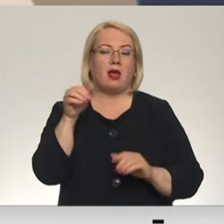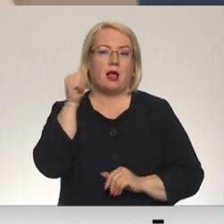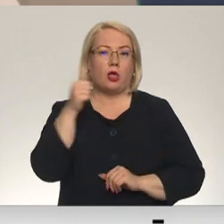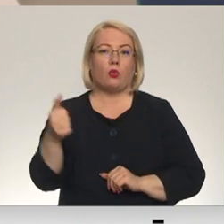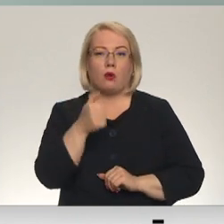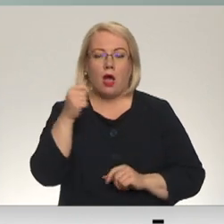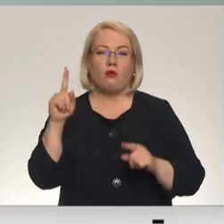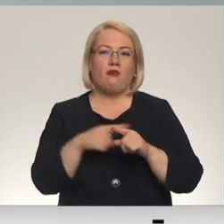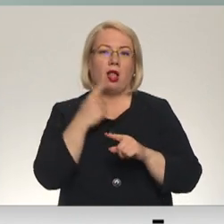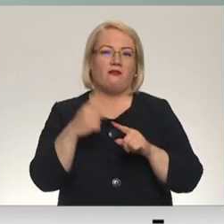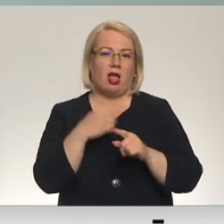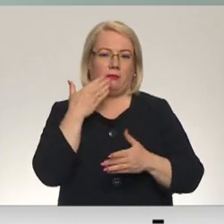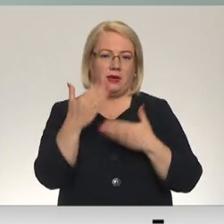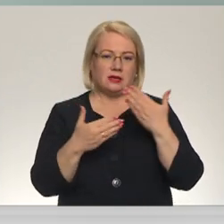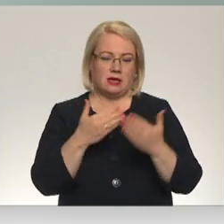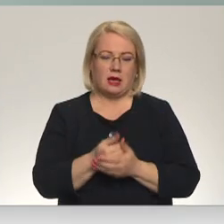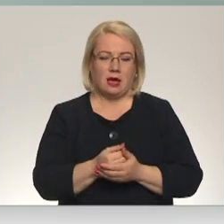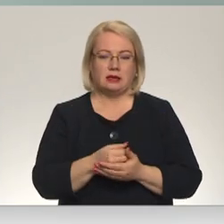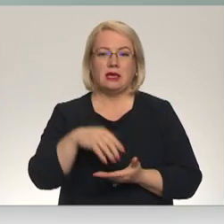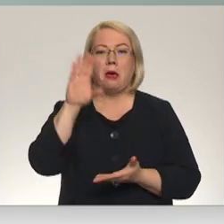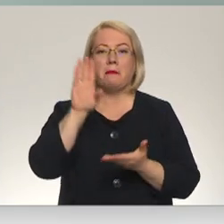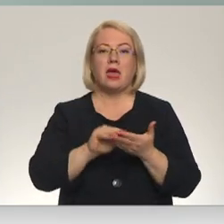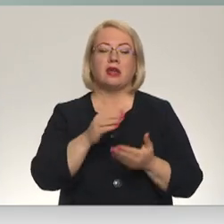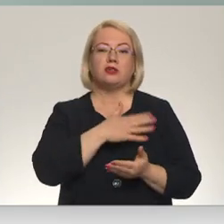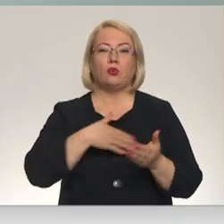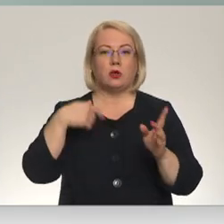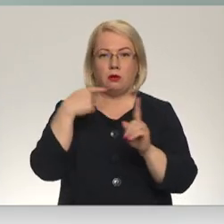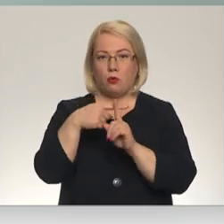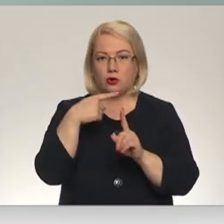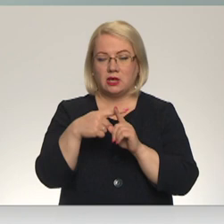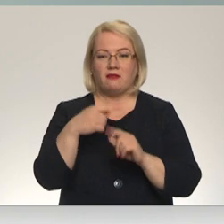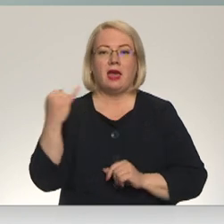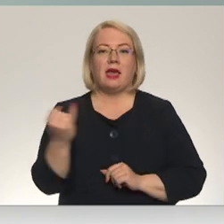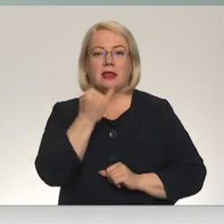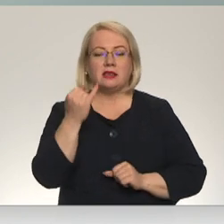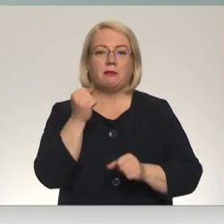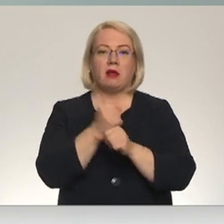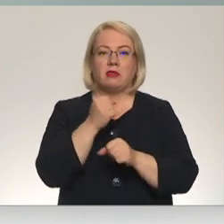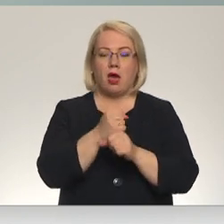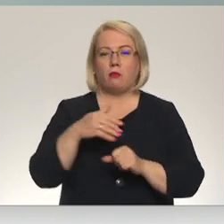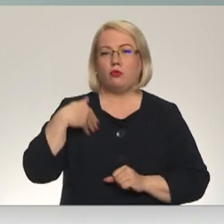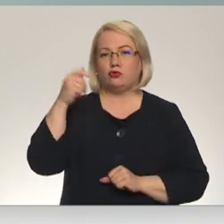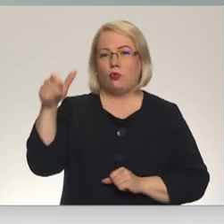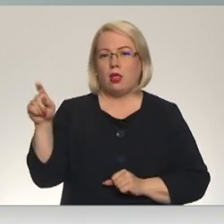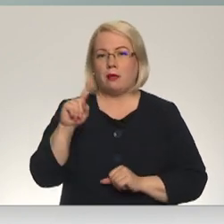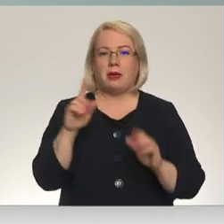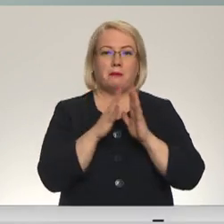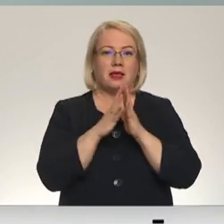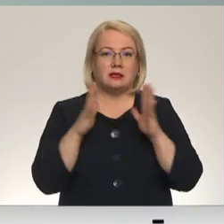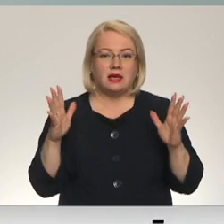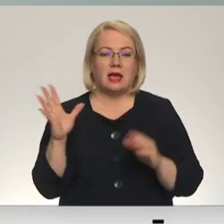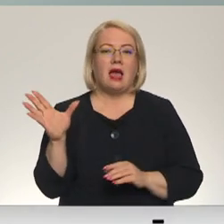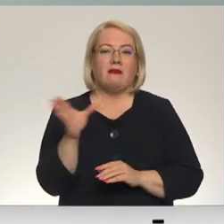atkal un atkal. Tieredz mums ir ļoti pozitīva, interese par darbu skolēniem ir milzīga, visas